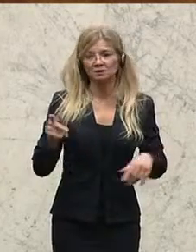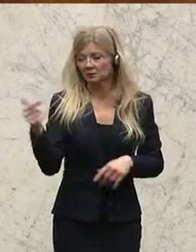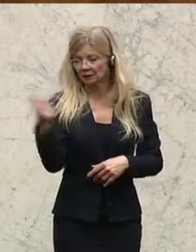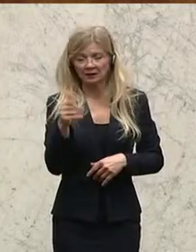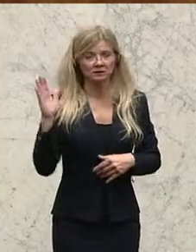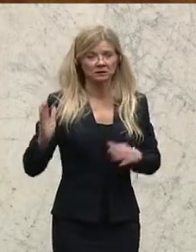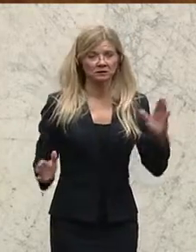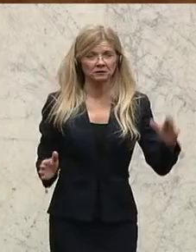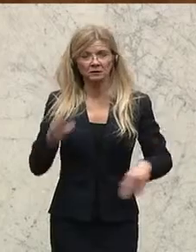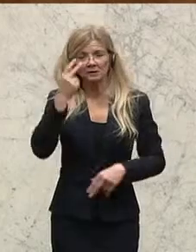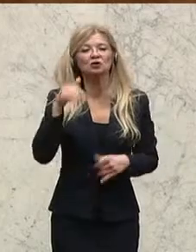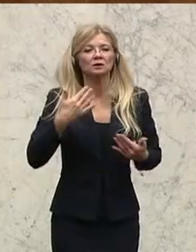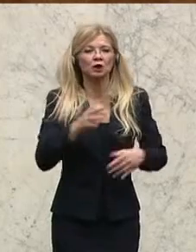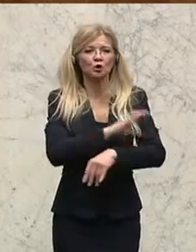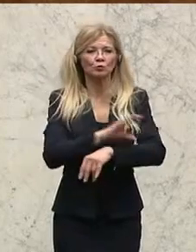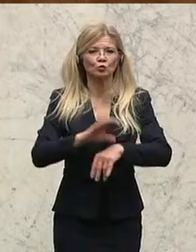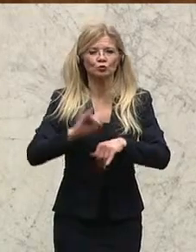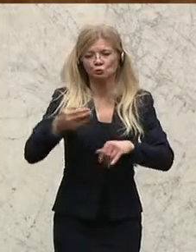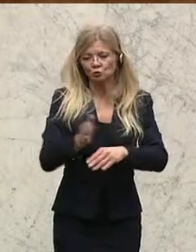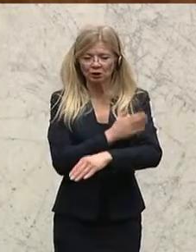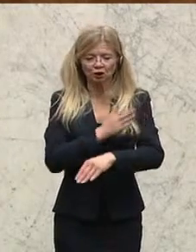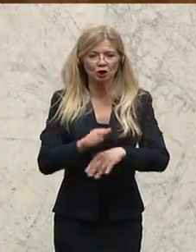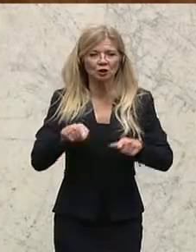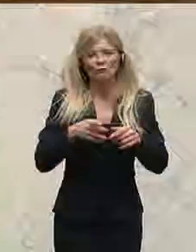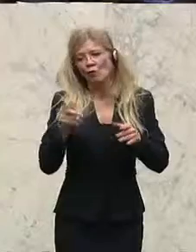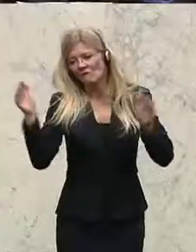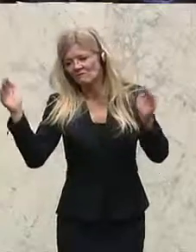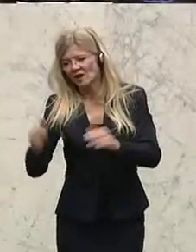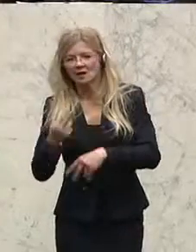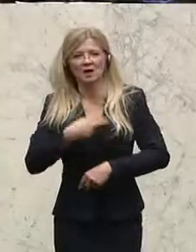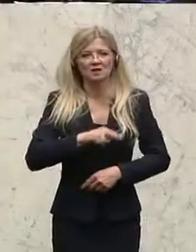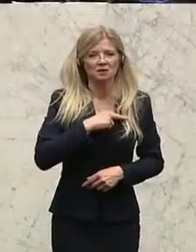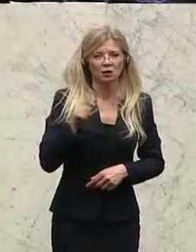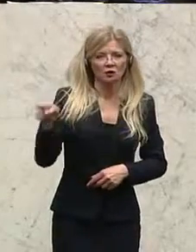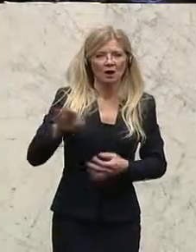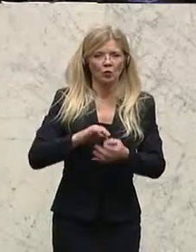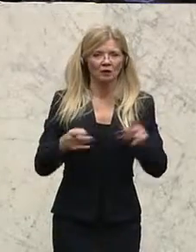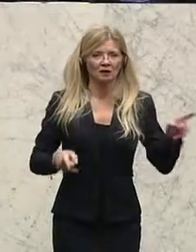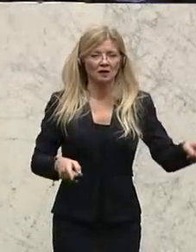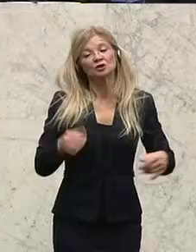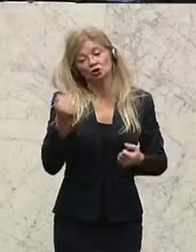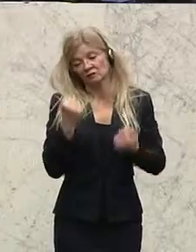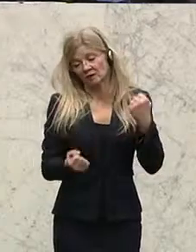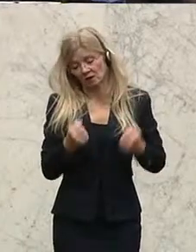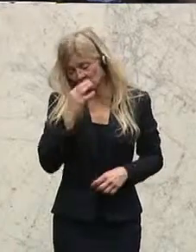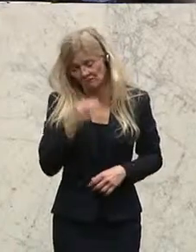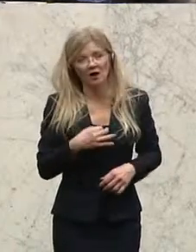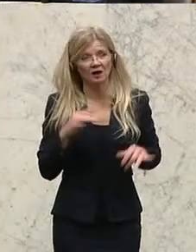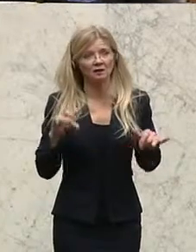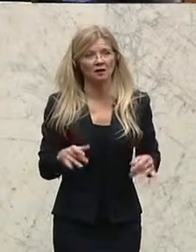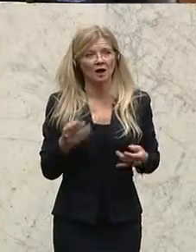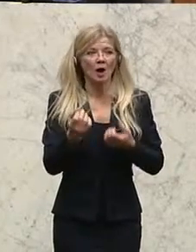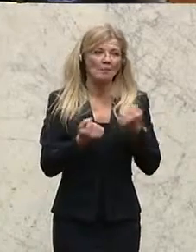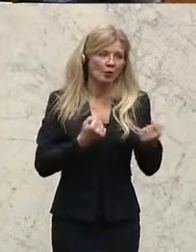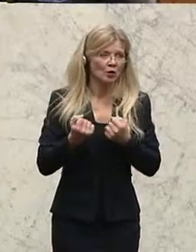dann wird der Computer eine Entscheidung treffen müssen, wo ist sozusagen der Schadensrisiko geringer. Also ganz, ganz schwierige Fragestellungen. Die Politik